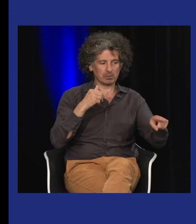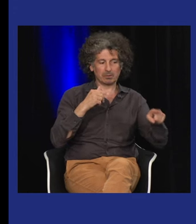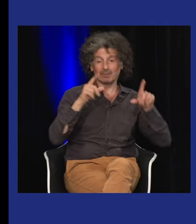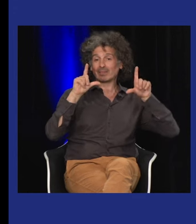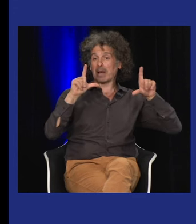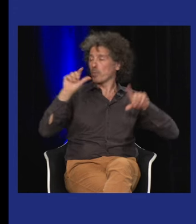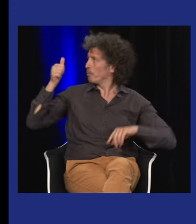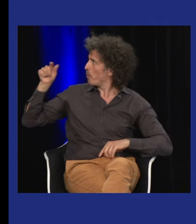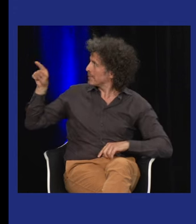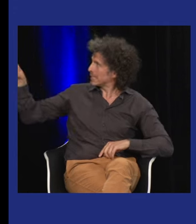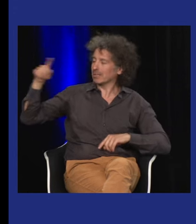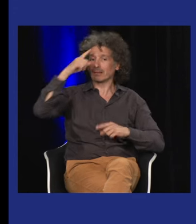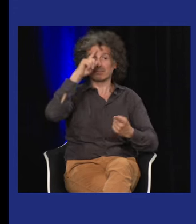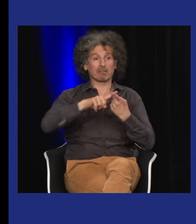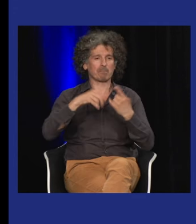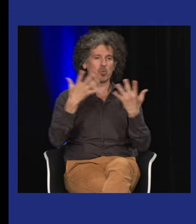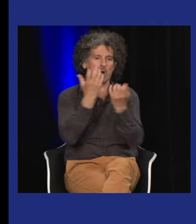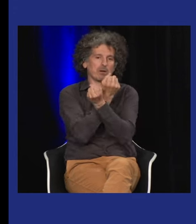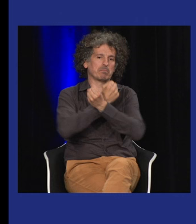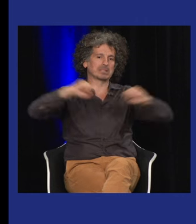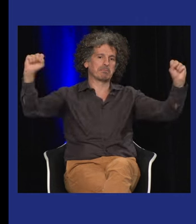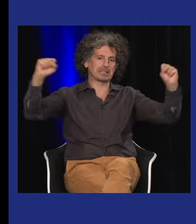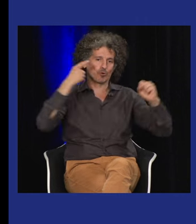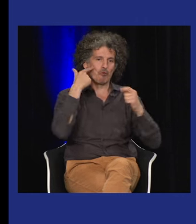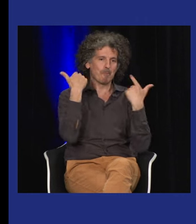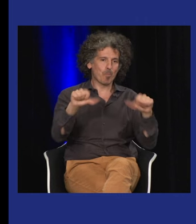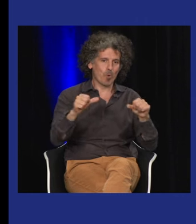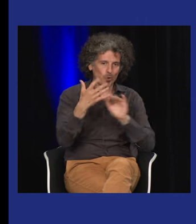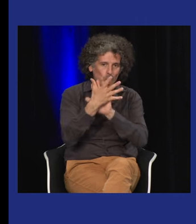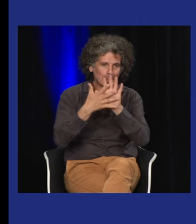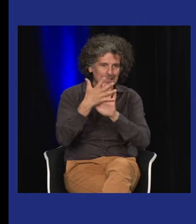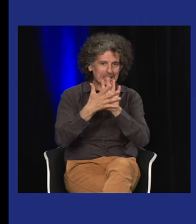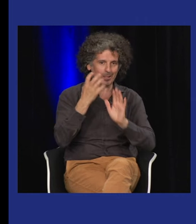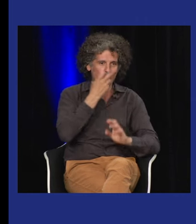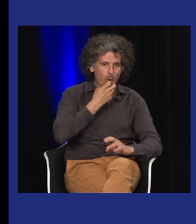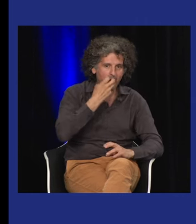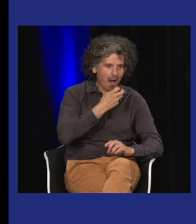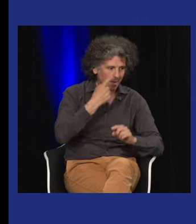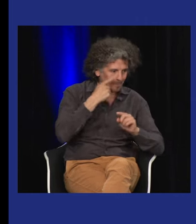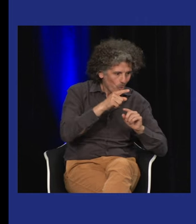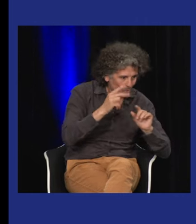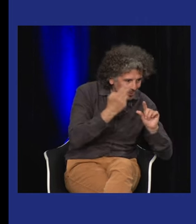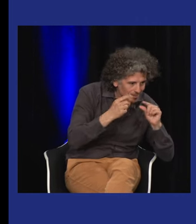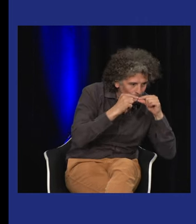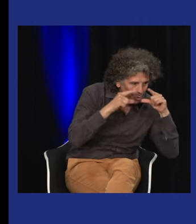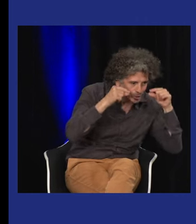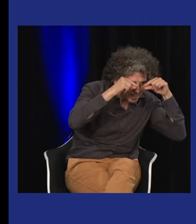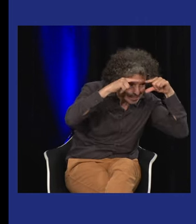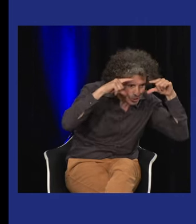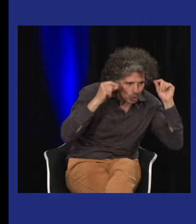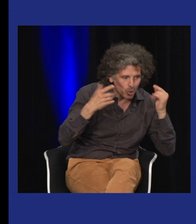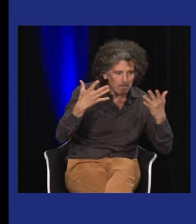donc il faisait de la peinture donc le premier c'est l'émancipation on voit bien la langue des signes